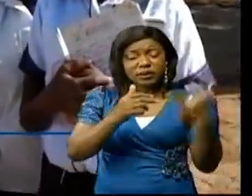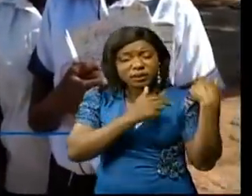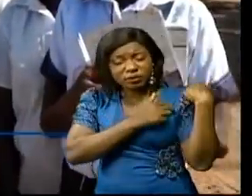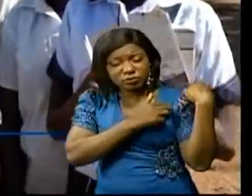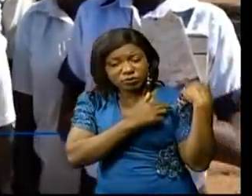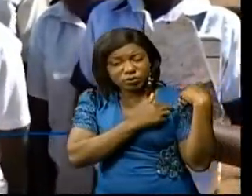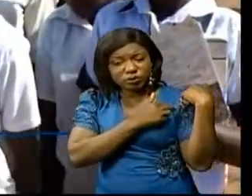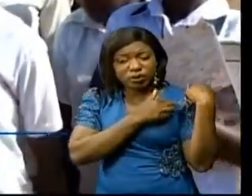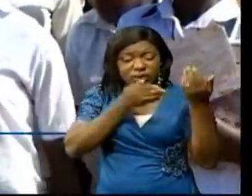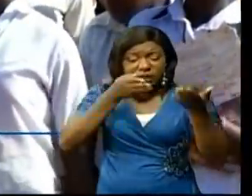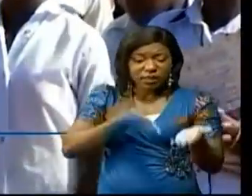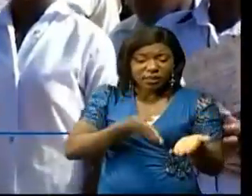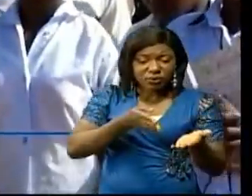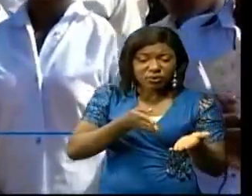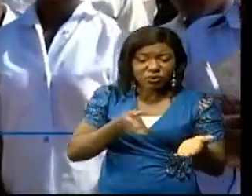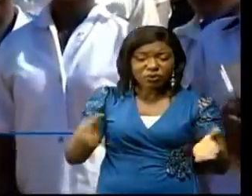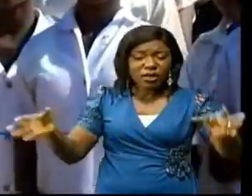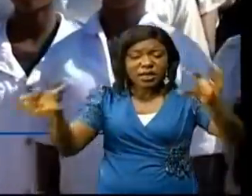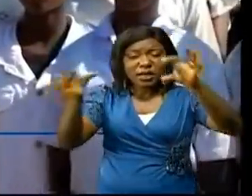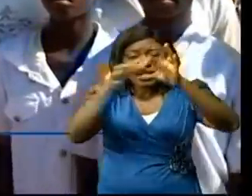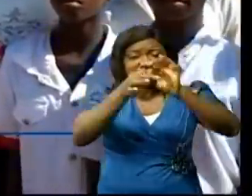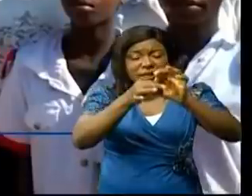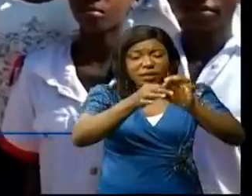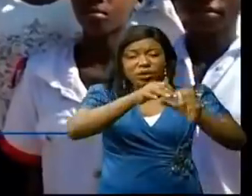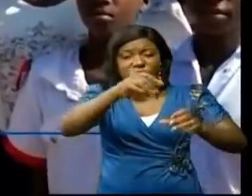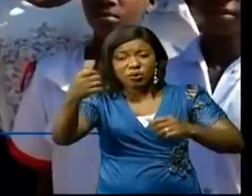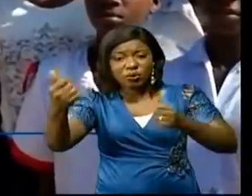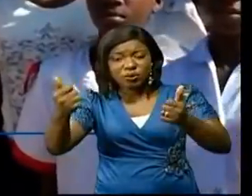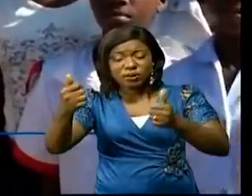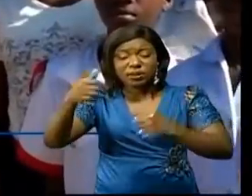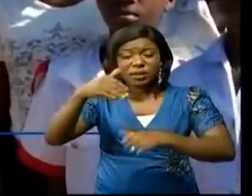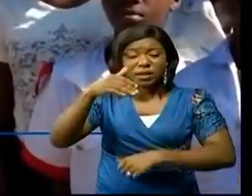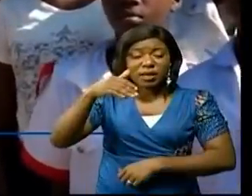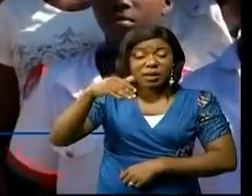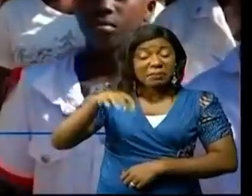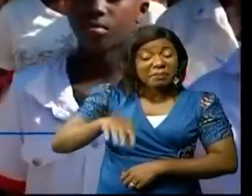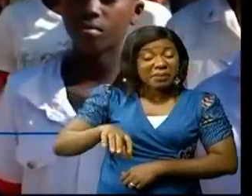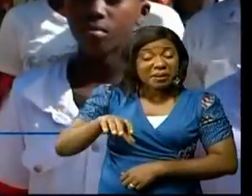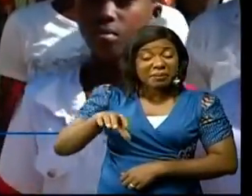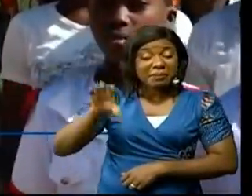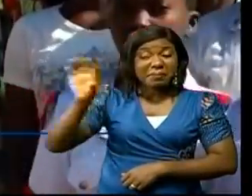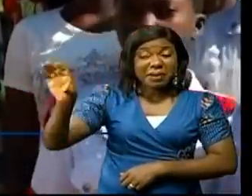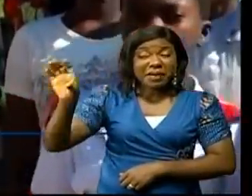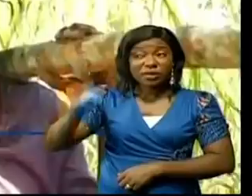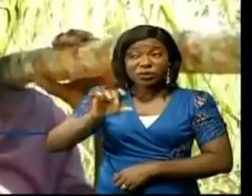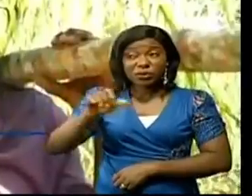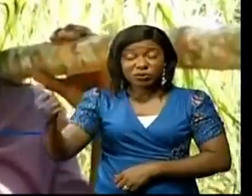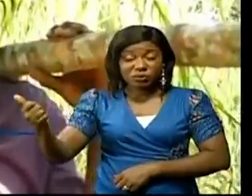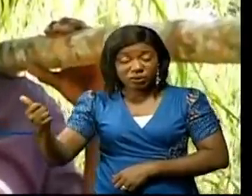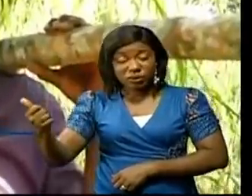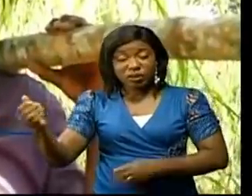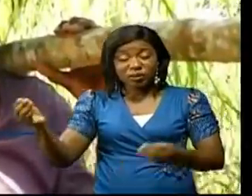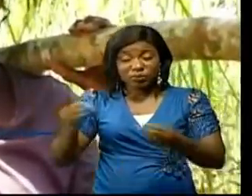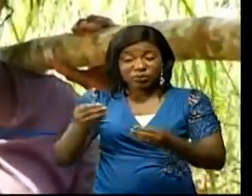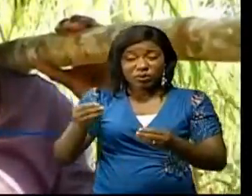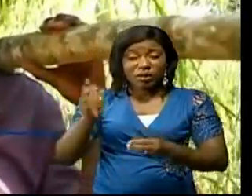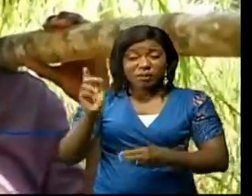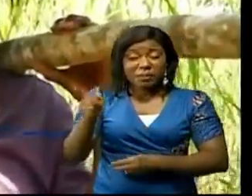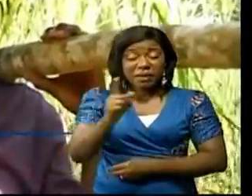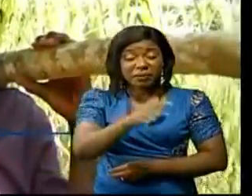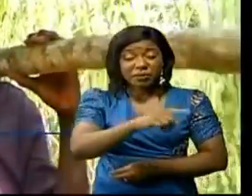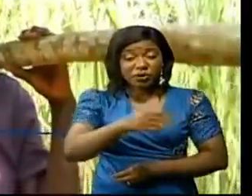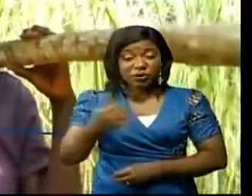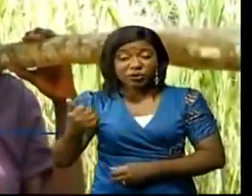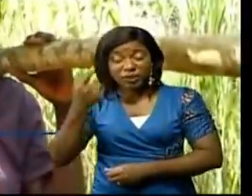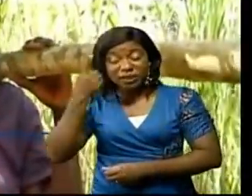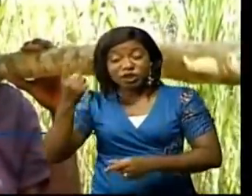nous insérer aux banques de Kouitale, aux banques, et non à la banque de la Friland. Certaines parmi elles ont